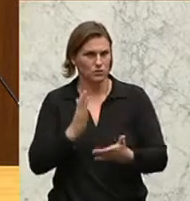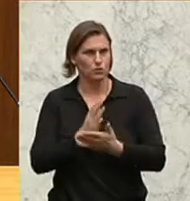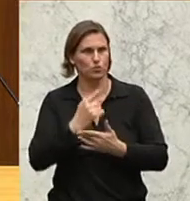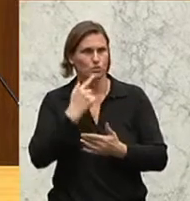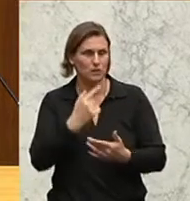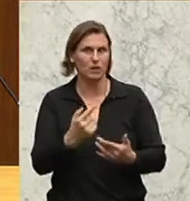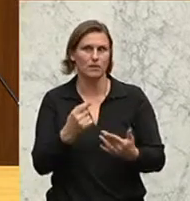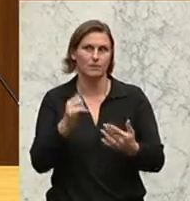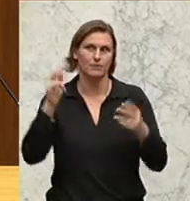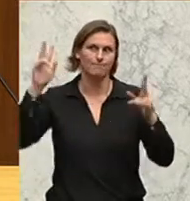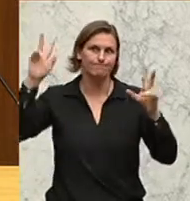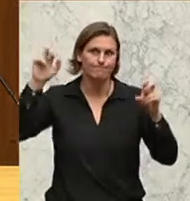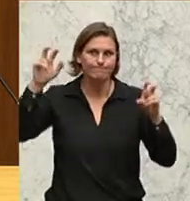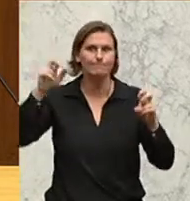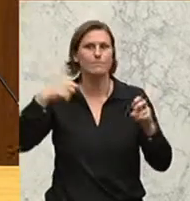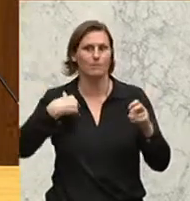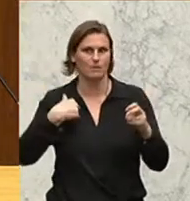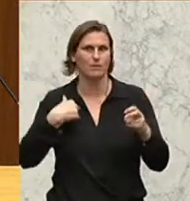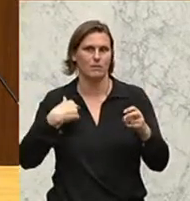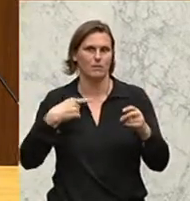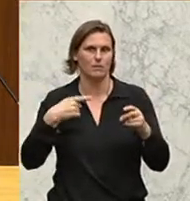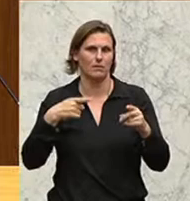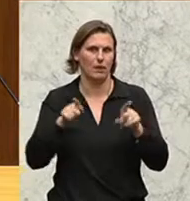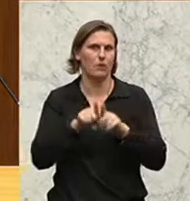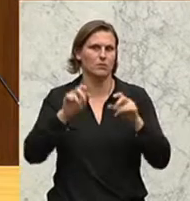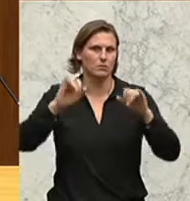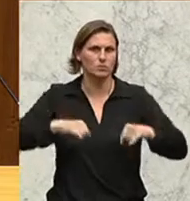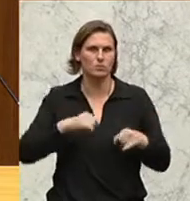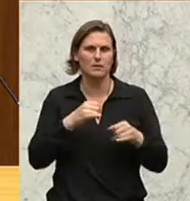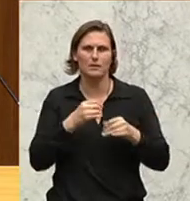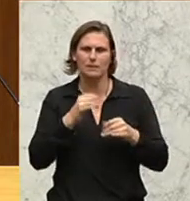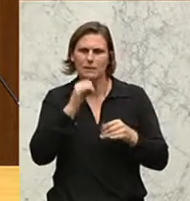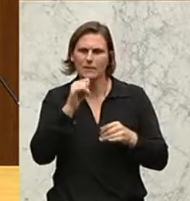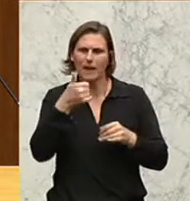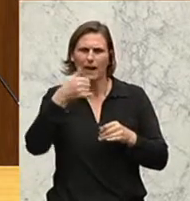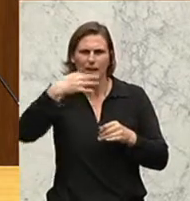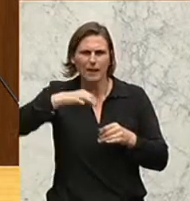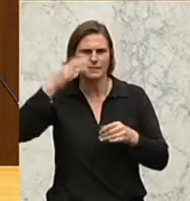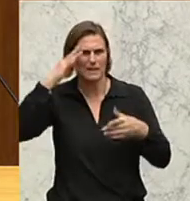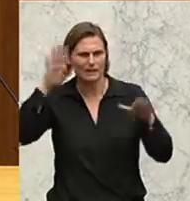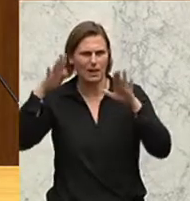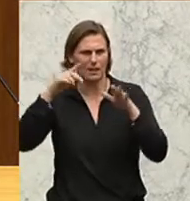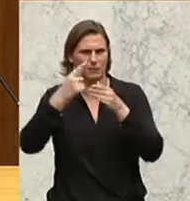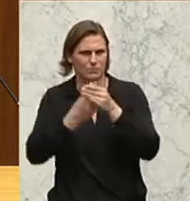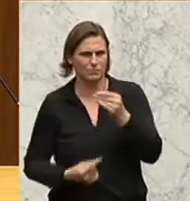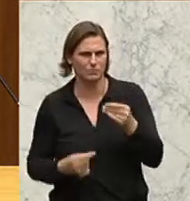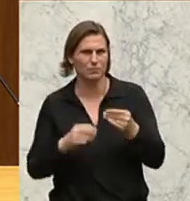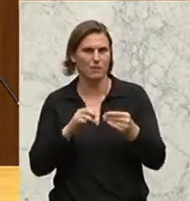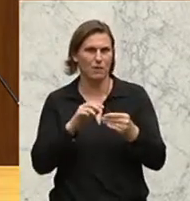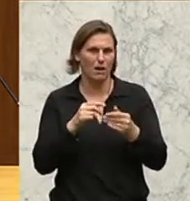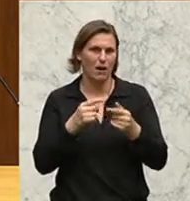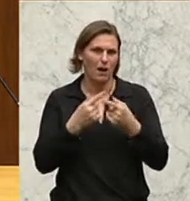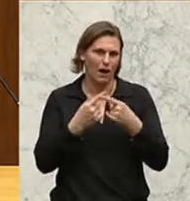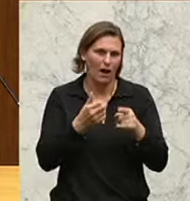dem Motto, da stimme ich ja wieder überein, kein Talent darf verloren gehen. Es gibt halt welche, denen geht der Knopf früh auf und es gibt,